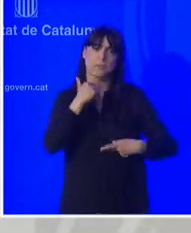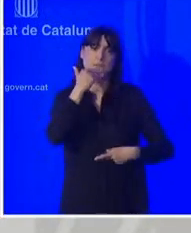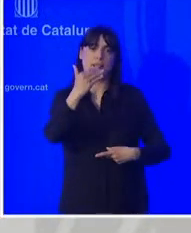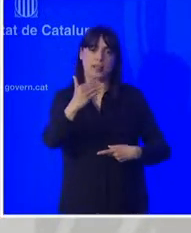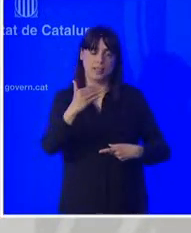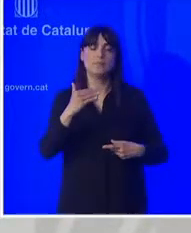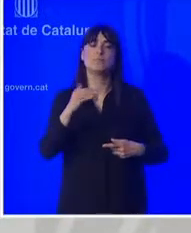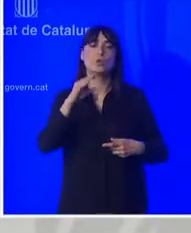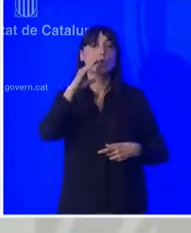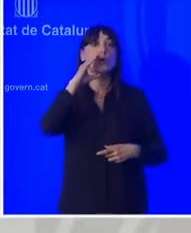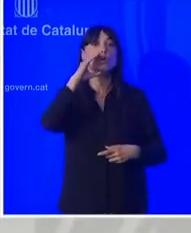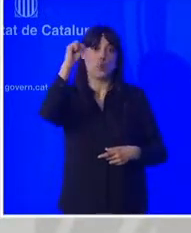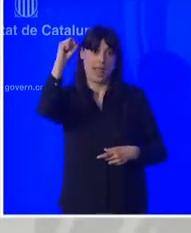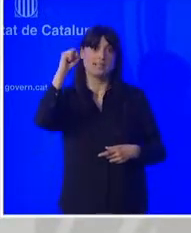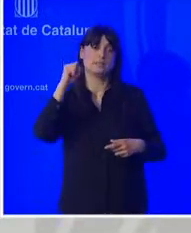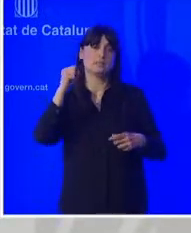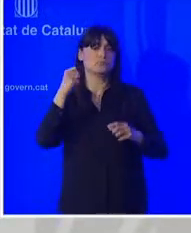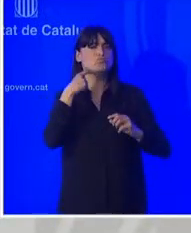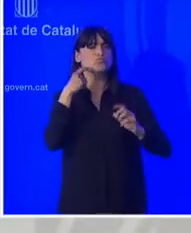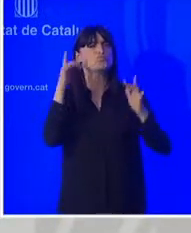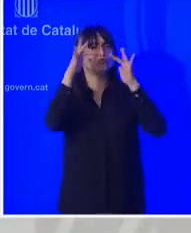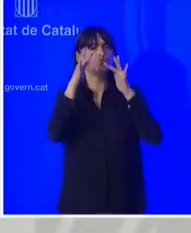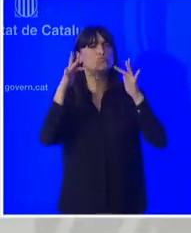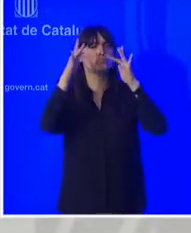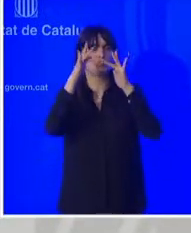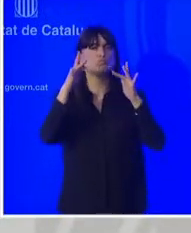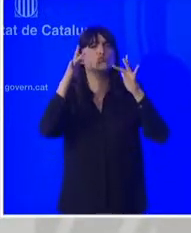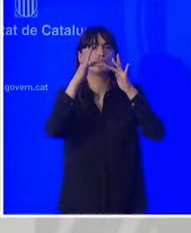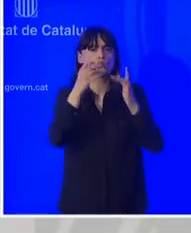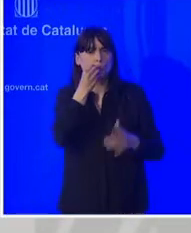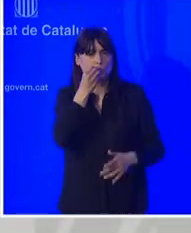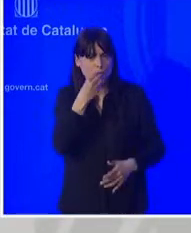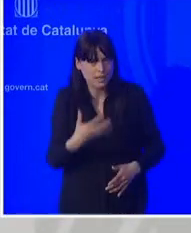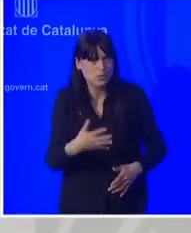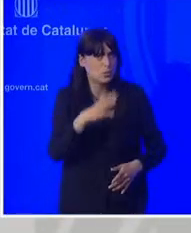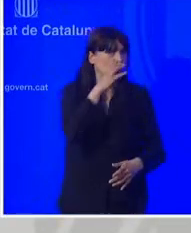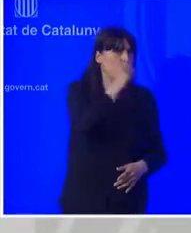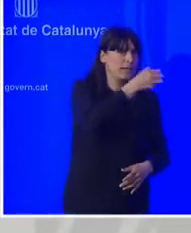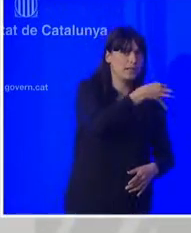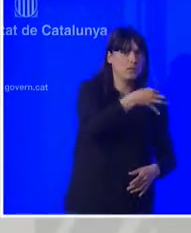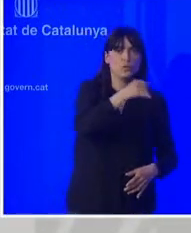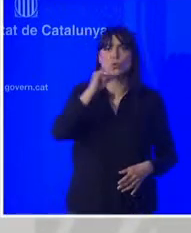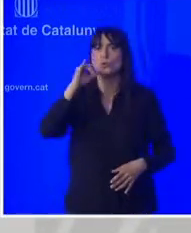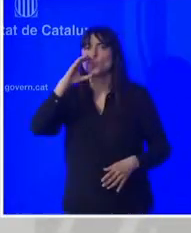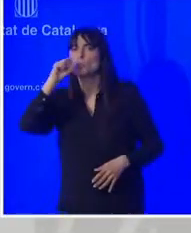els dos governs pel que fa a la comunicació de possibles i a possibles